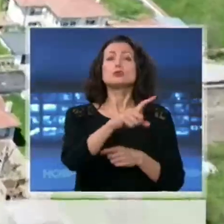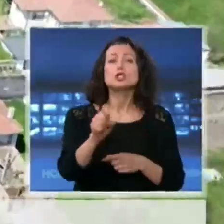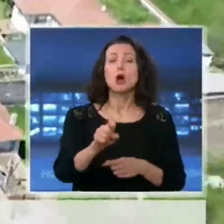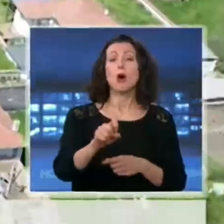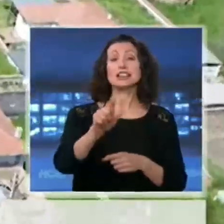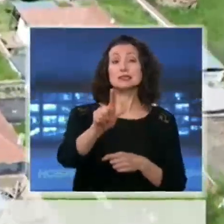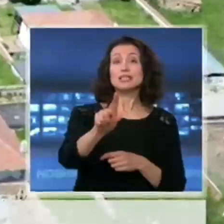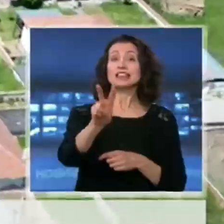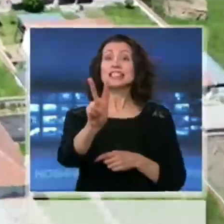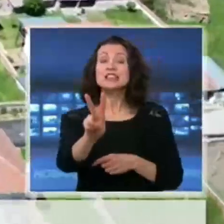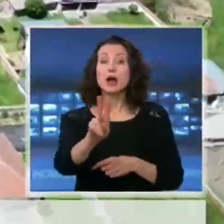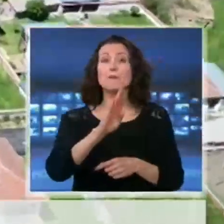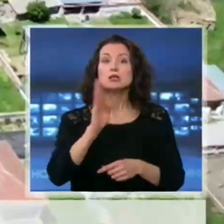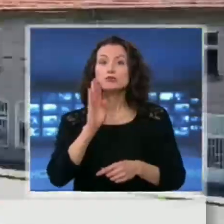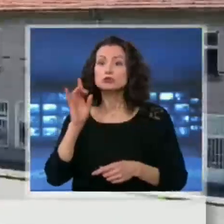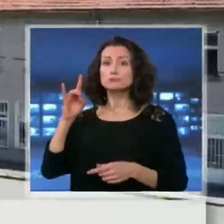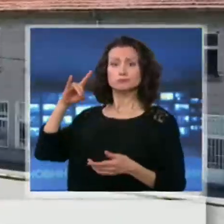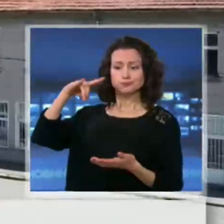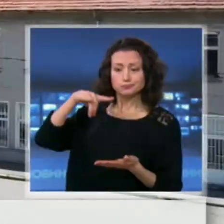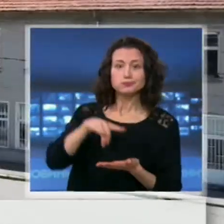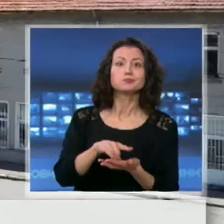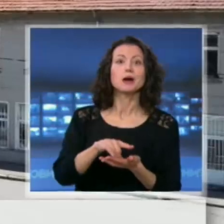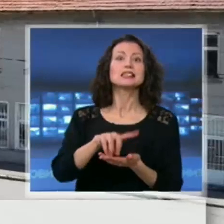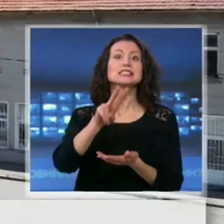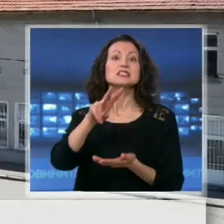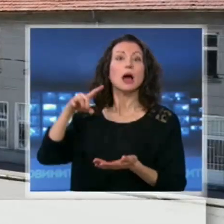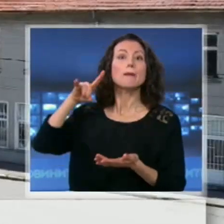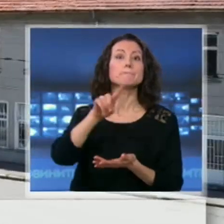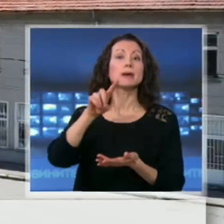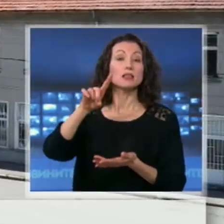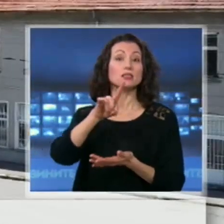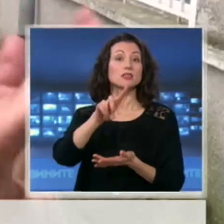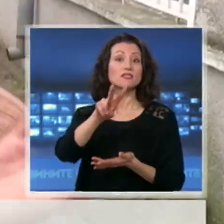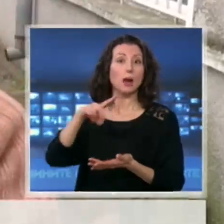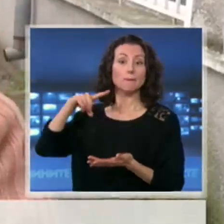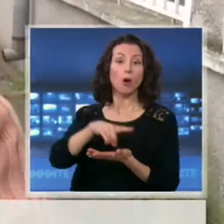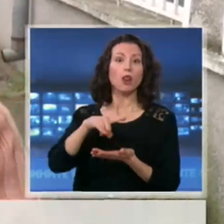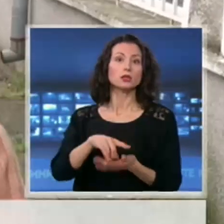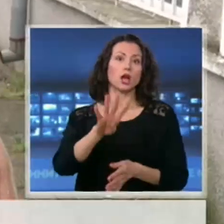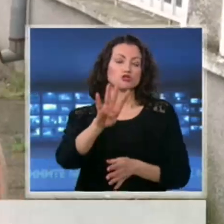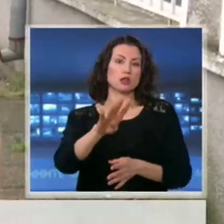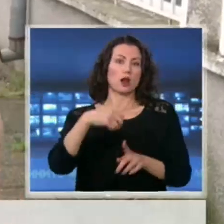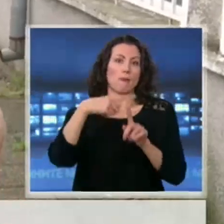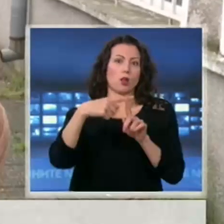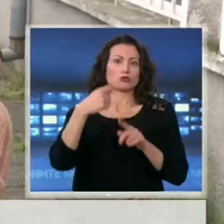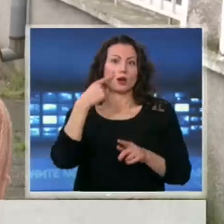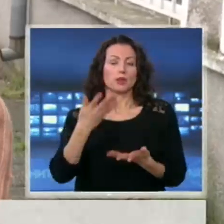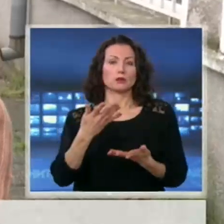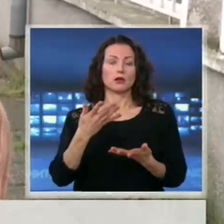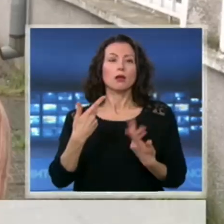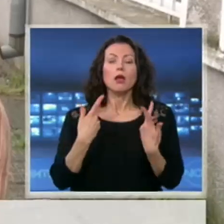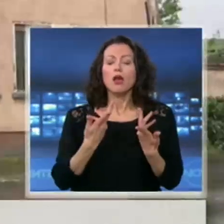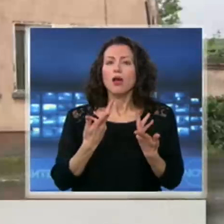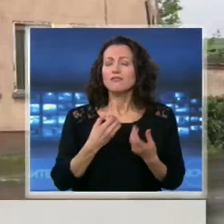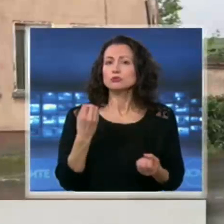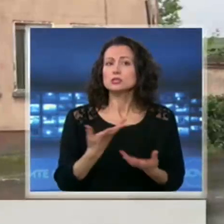пристигнали само с двата полета от Нидерландия в петък, който е имало четирима положителни за коронавирус. Драхме, драхме котката и накрая опашката